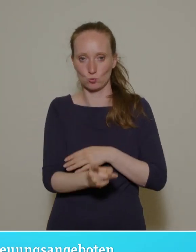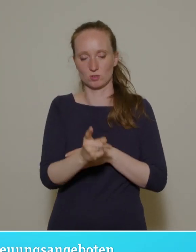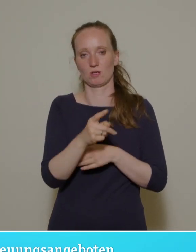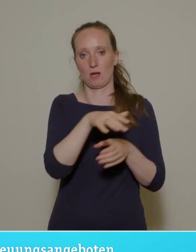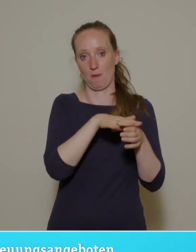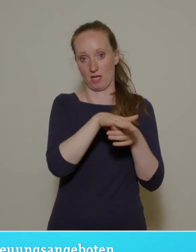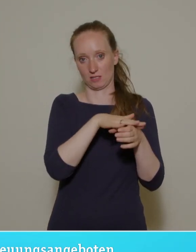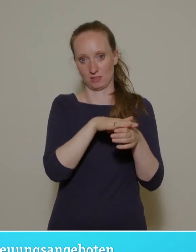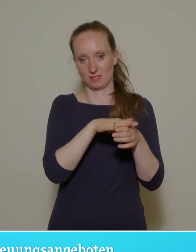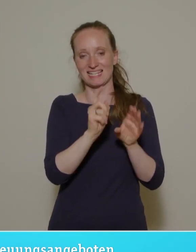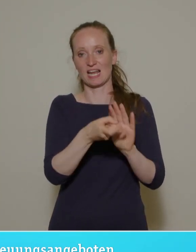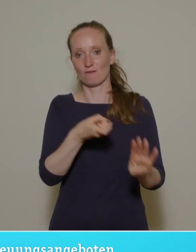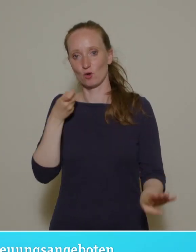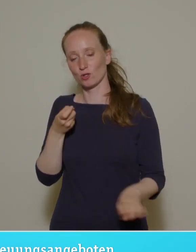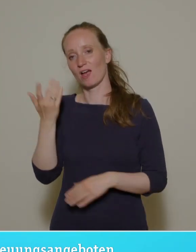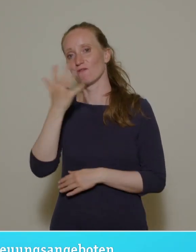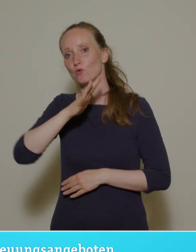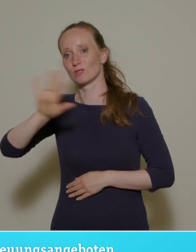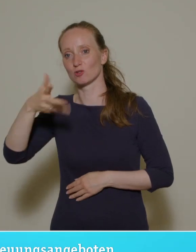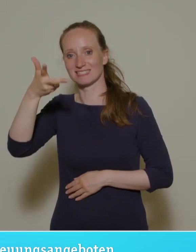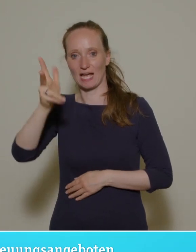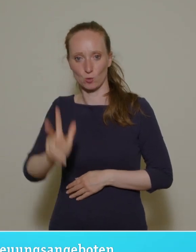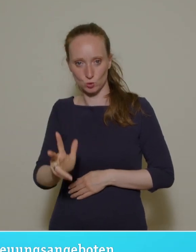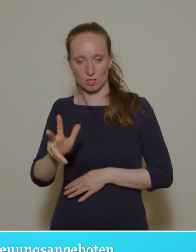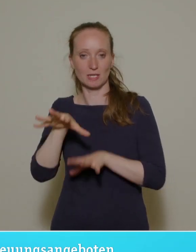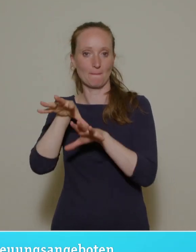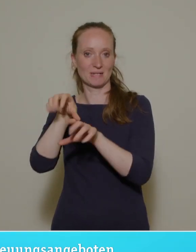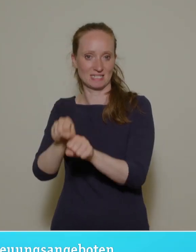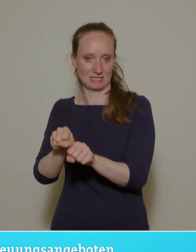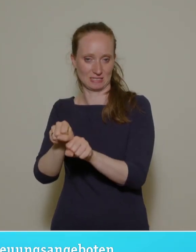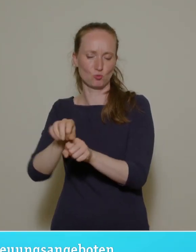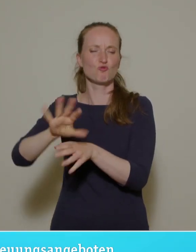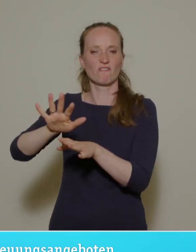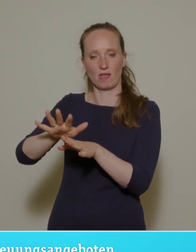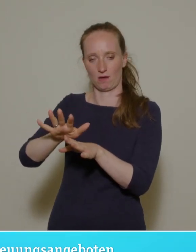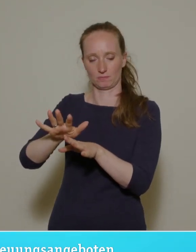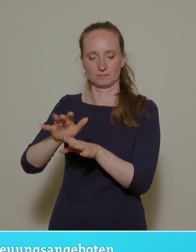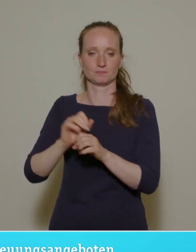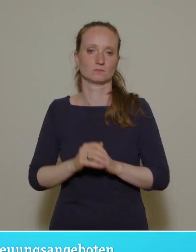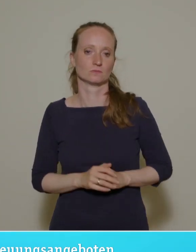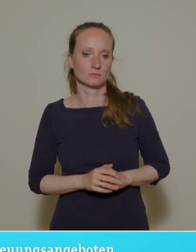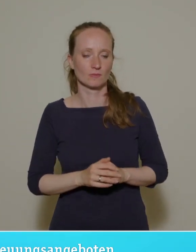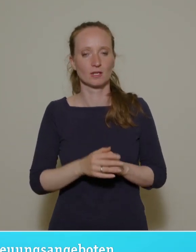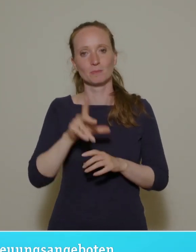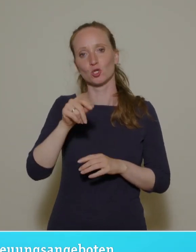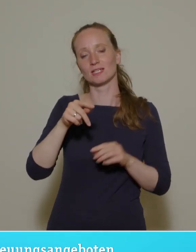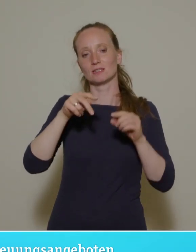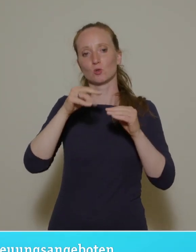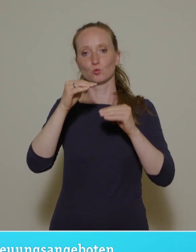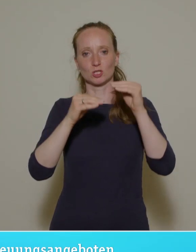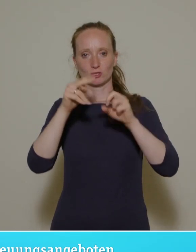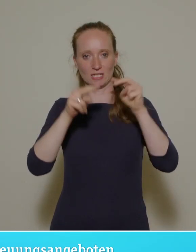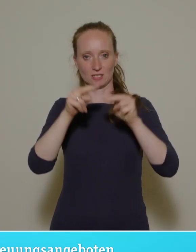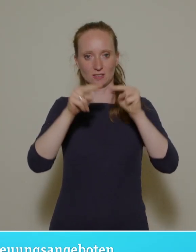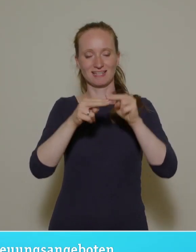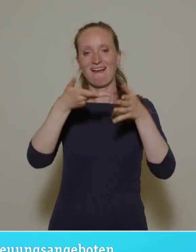Davon sind etwa 5.300 belegt. Das ist jetzt alles auf Hunderter gerechnet. Macht einen Abstand von 800. Davon muss